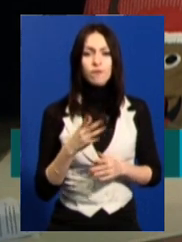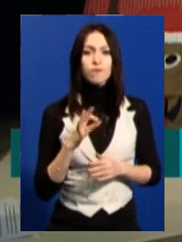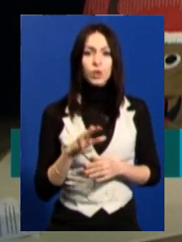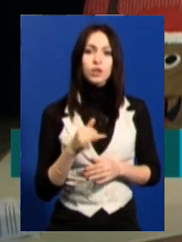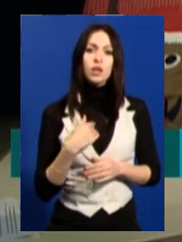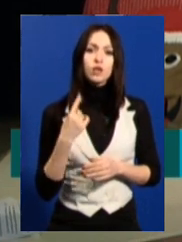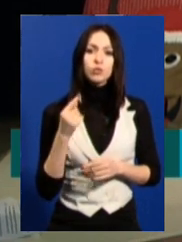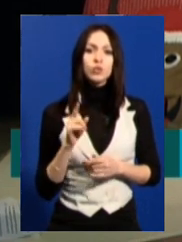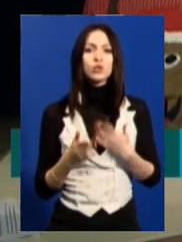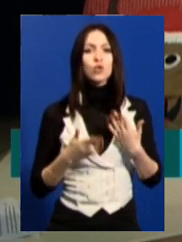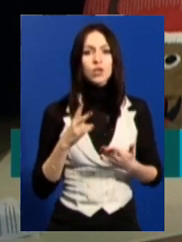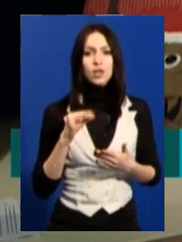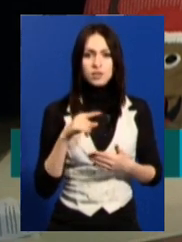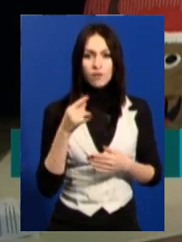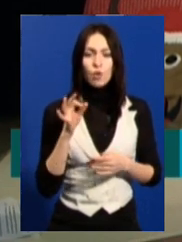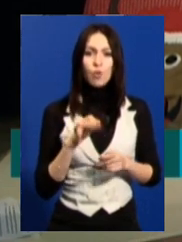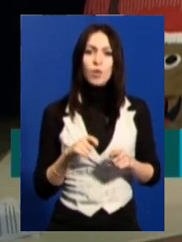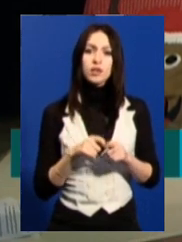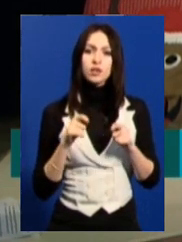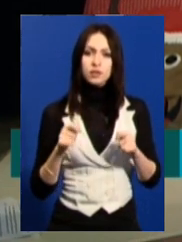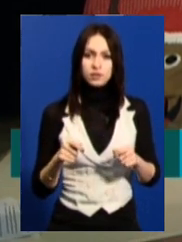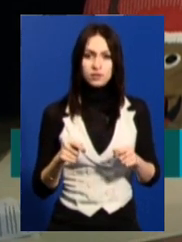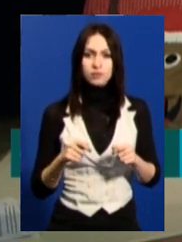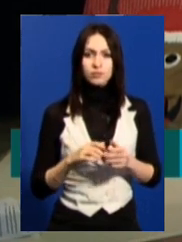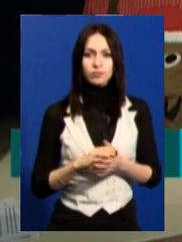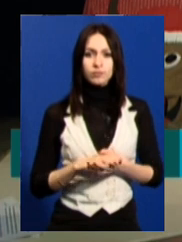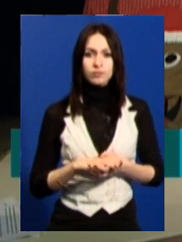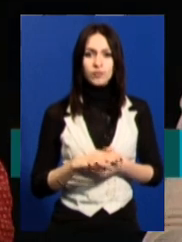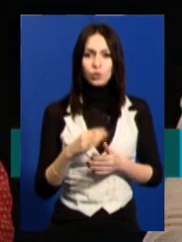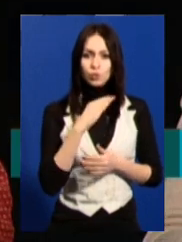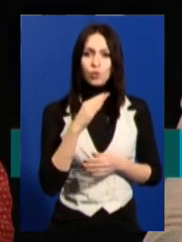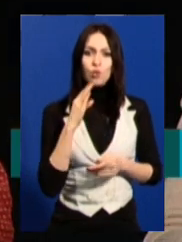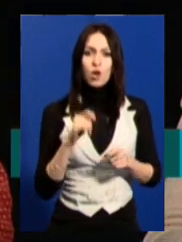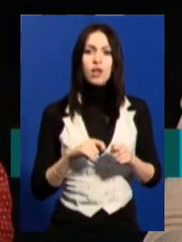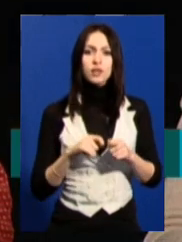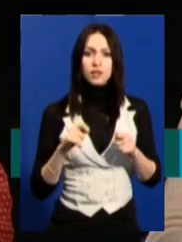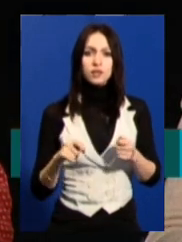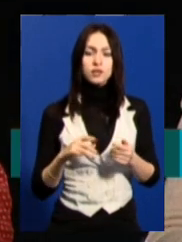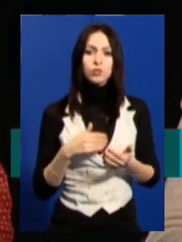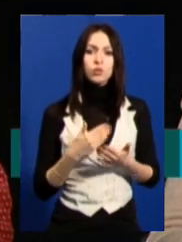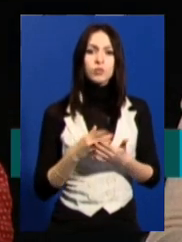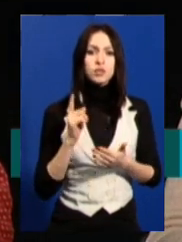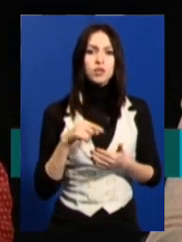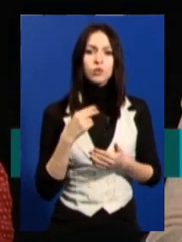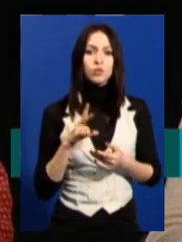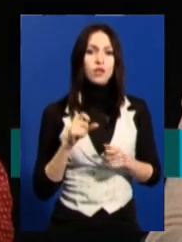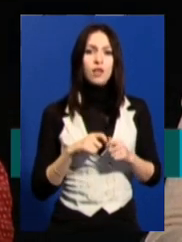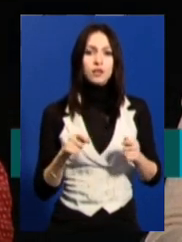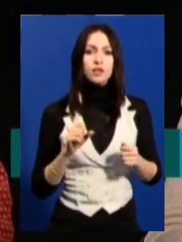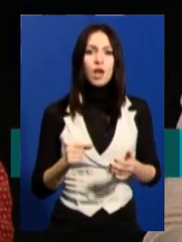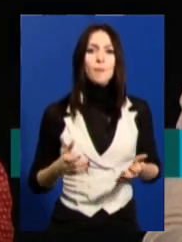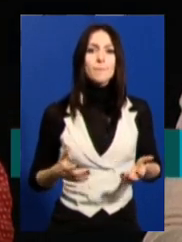і я думаю, що якщо говорити про відкриття, багато відкриттів, ну, радше знайти не відкриттів, а